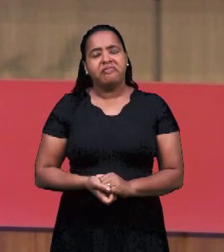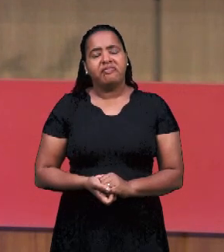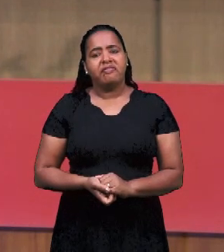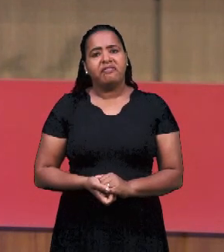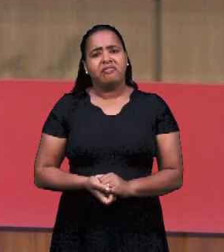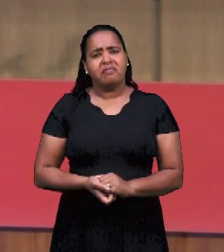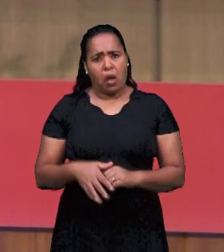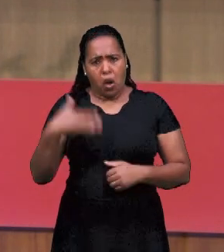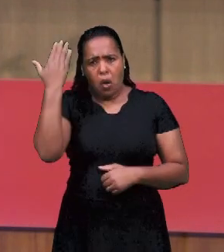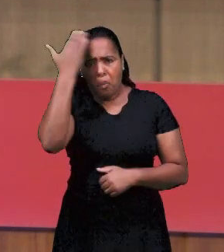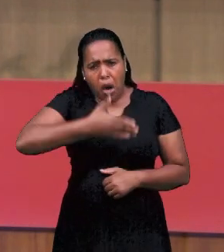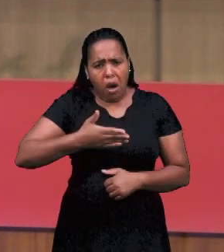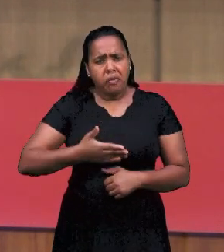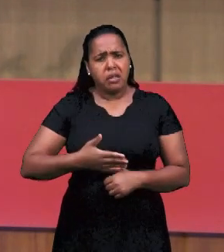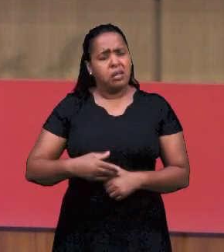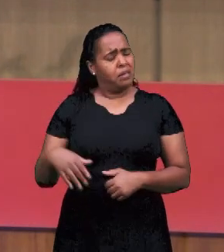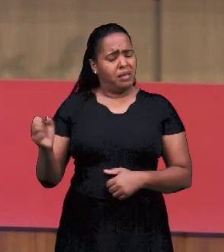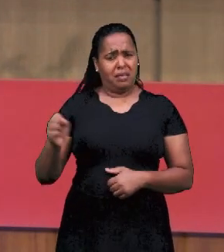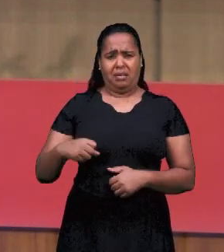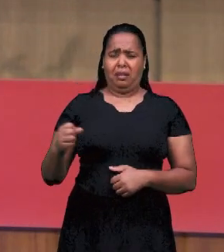Вы привилегированные люди.